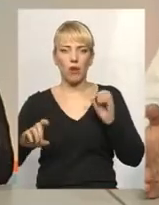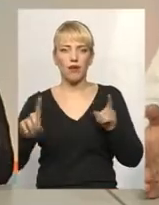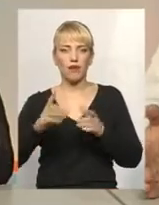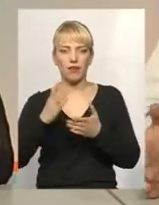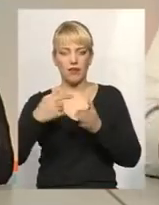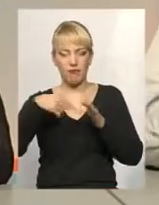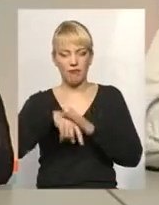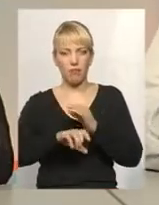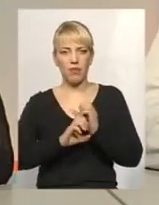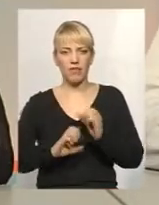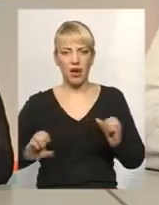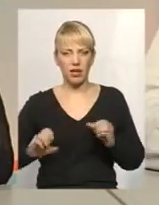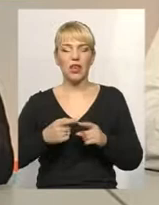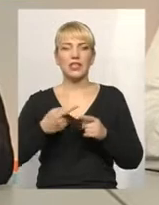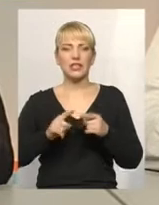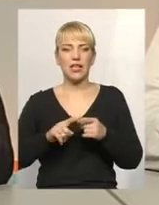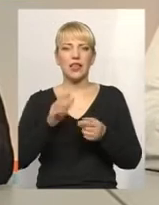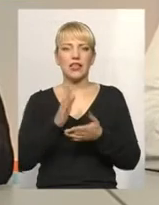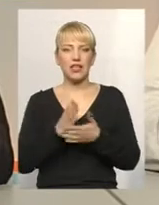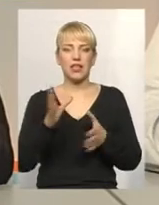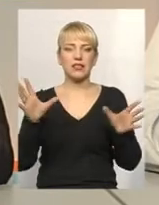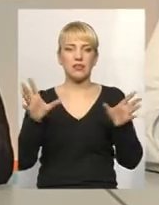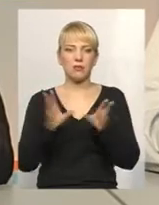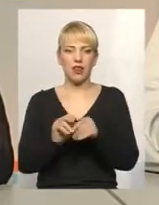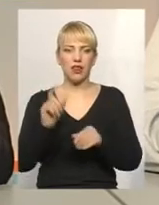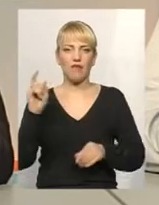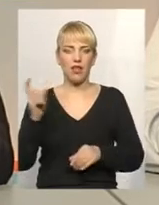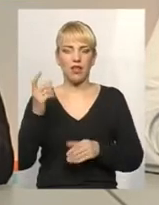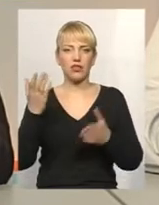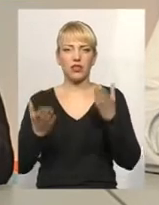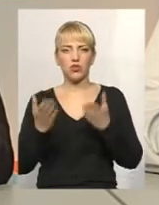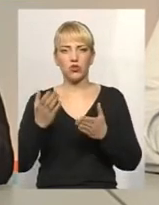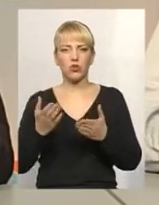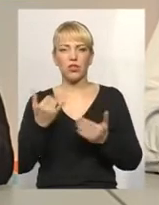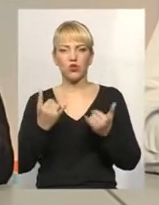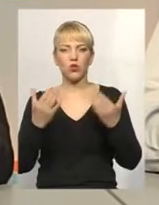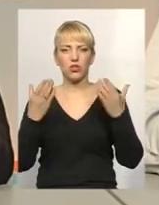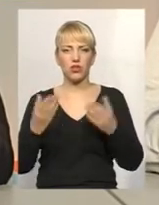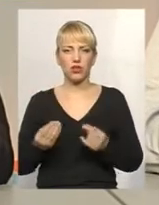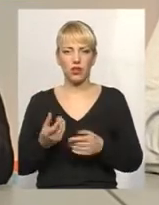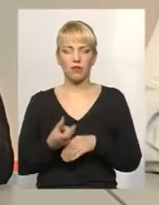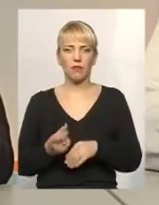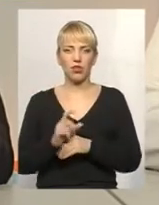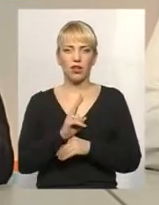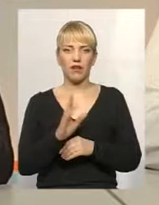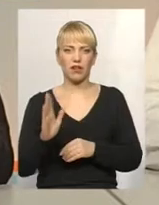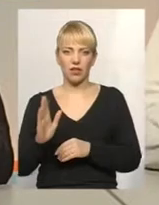підвалі. Це є її спільна власність. Якщо взяти там, ну, на сьогоднішній день більшість квартир,